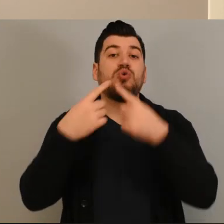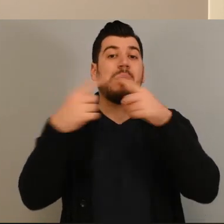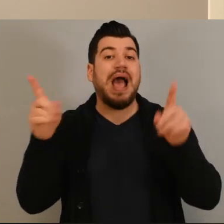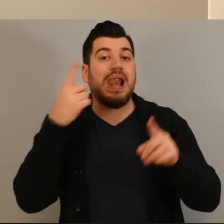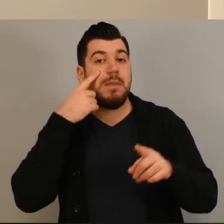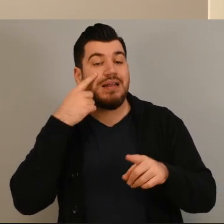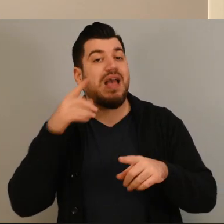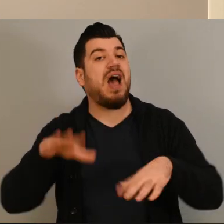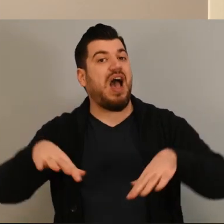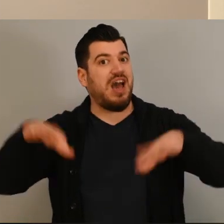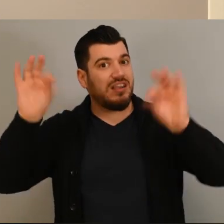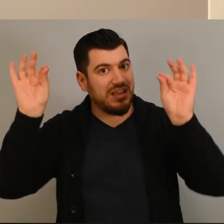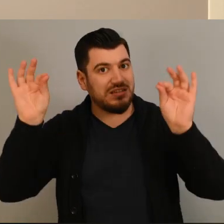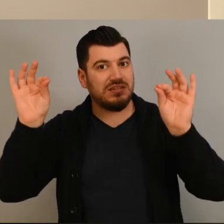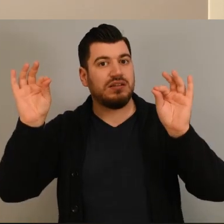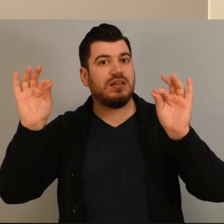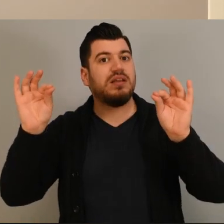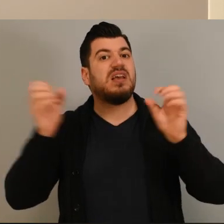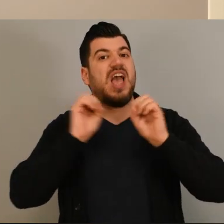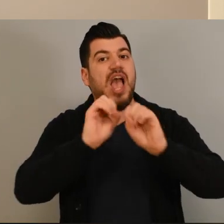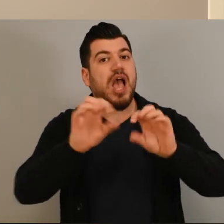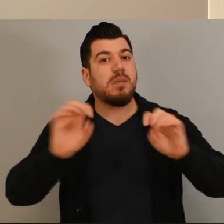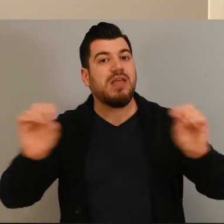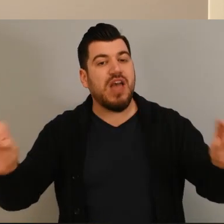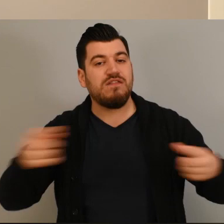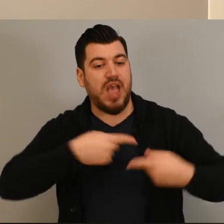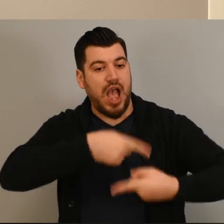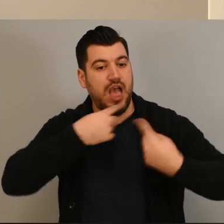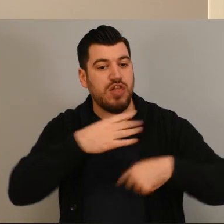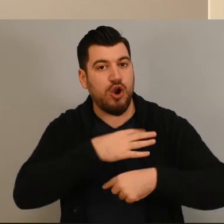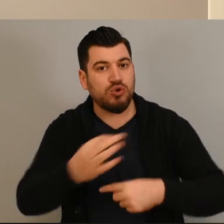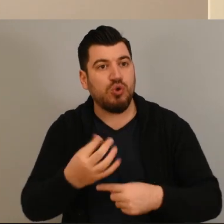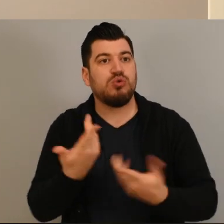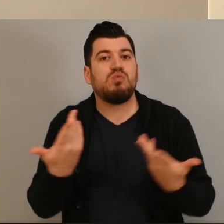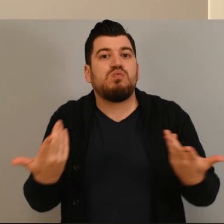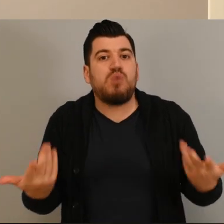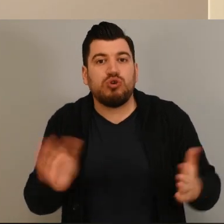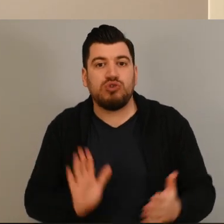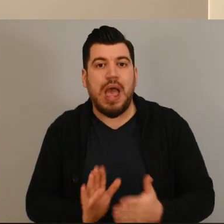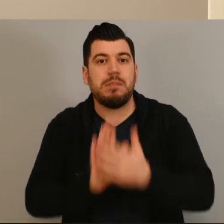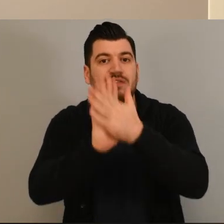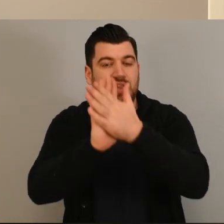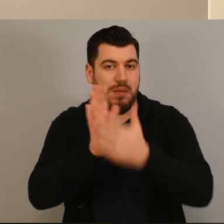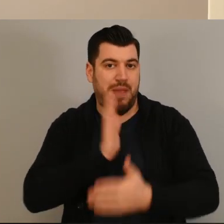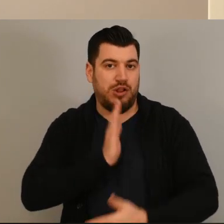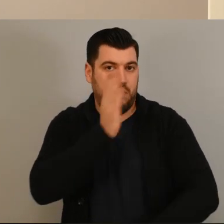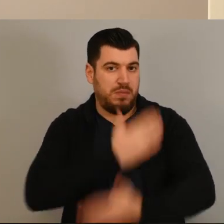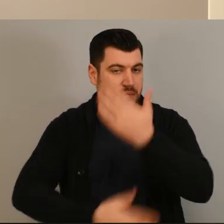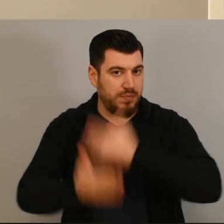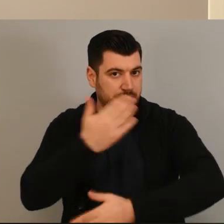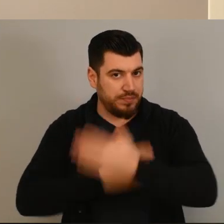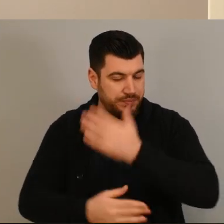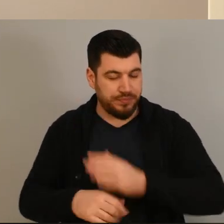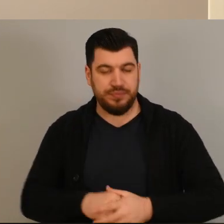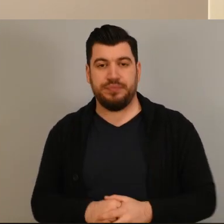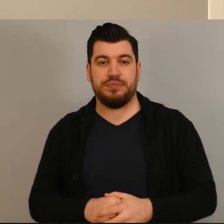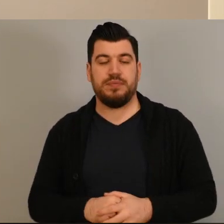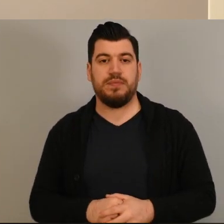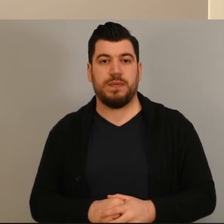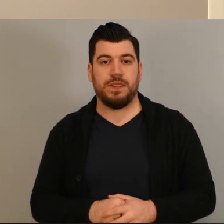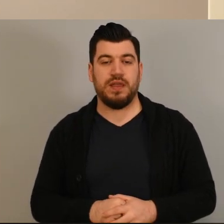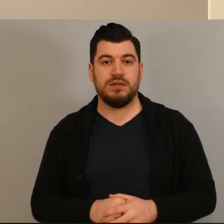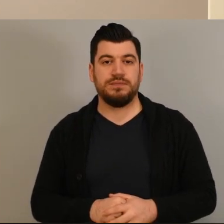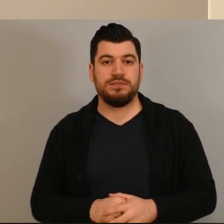ξεκινά αφού κάναμε την εξοικείωση με την αναπηρία στην ομάδα των εθελοντών και